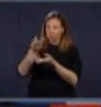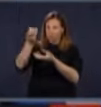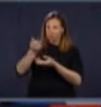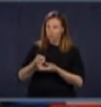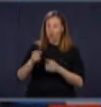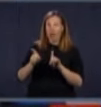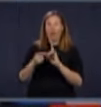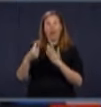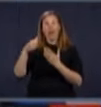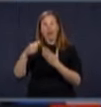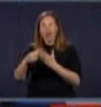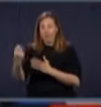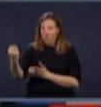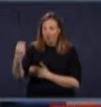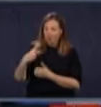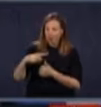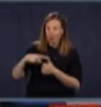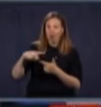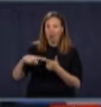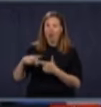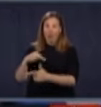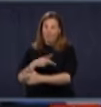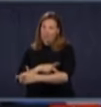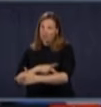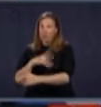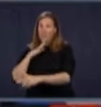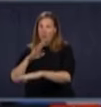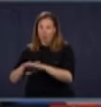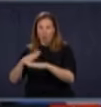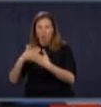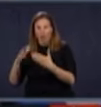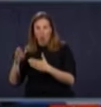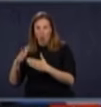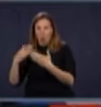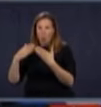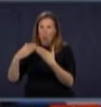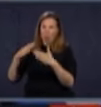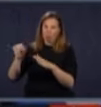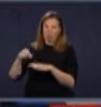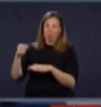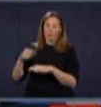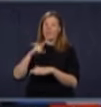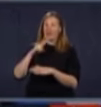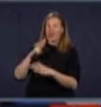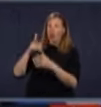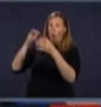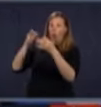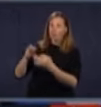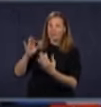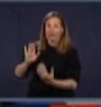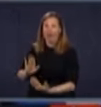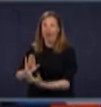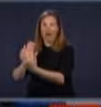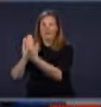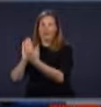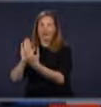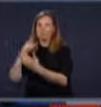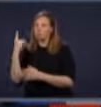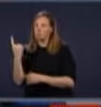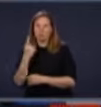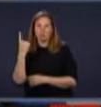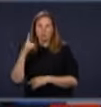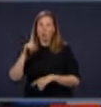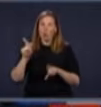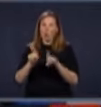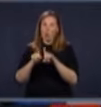des pédiatres à Traillais avec la réouverture des écoles, etc. Si vous parlez d'une consultation formelle, il peut y avoir des échanges qui se font à travers nos